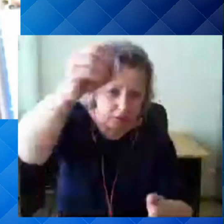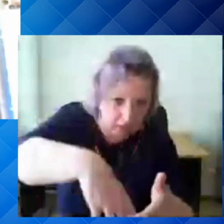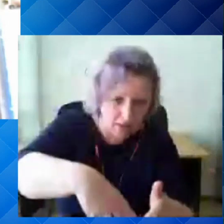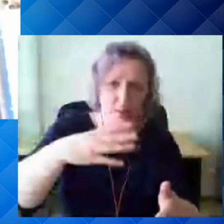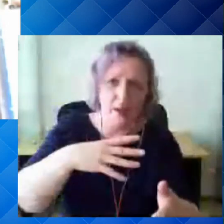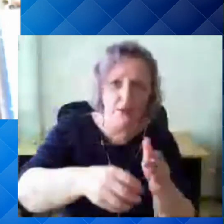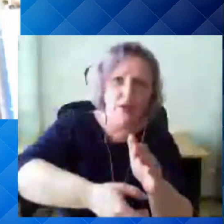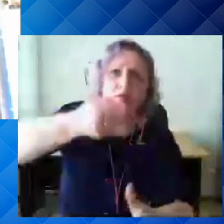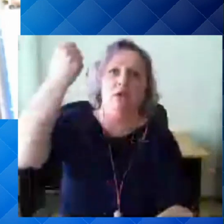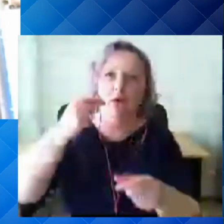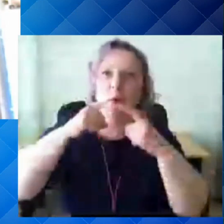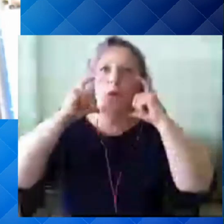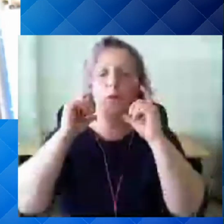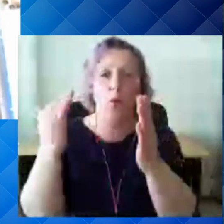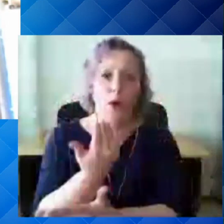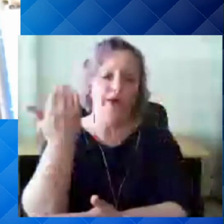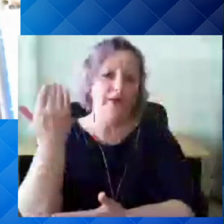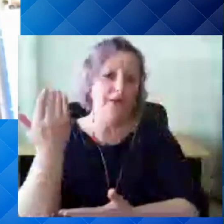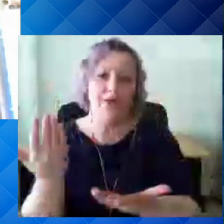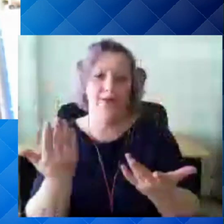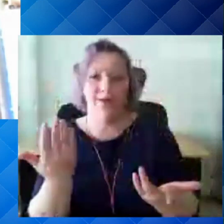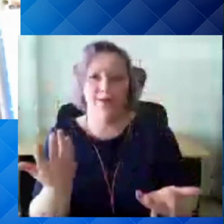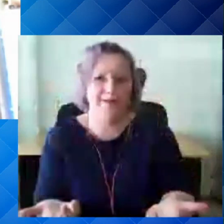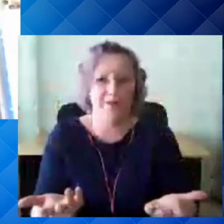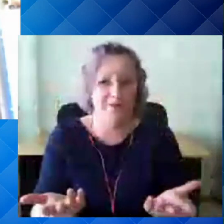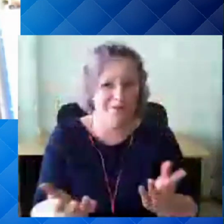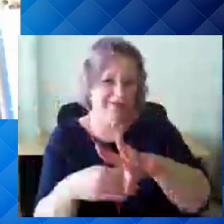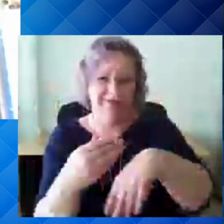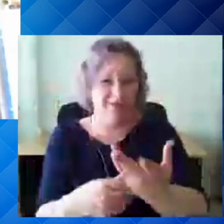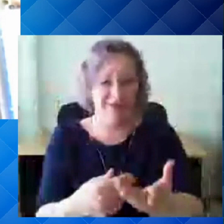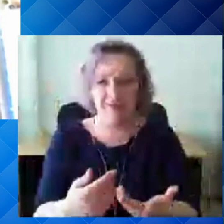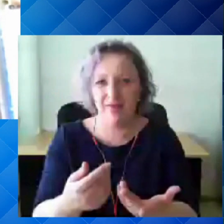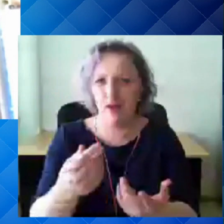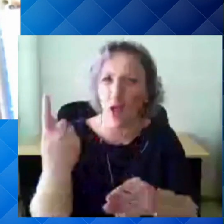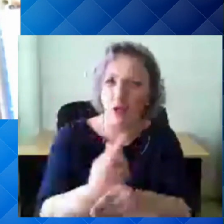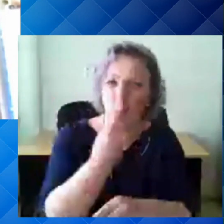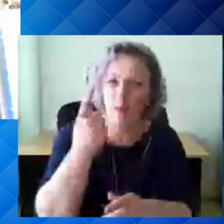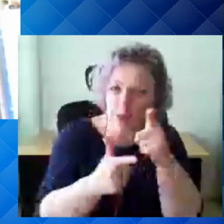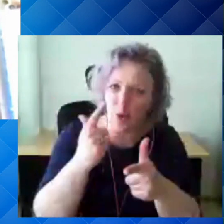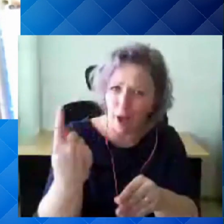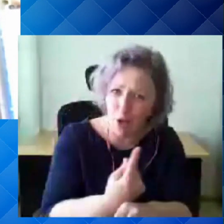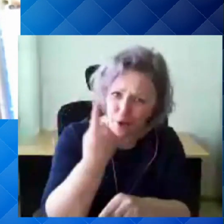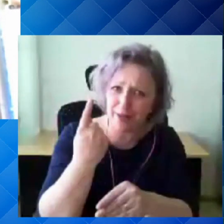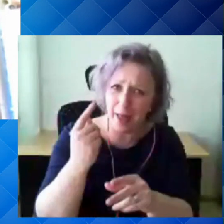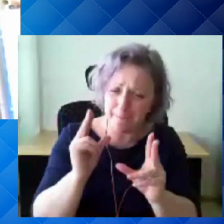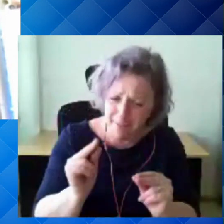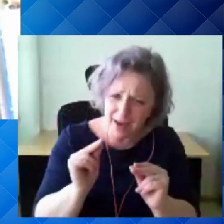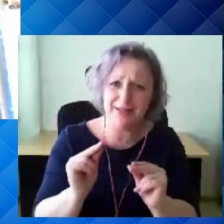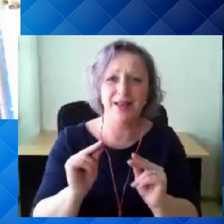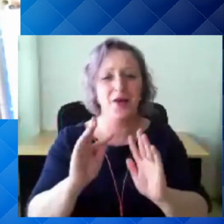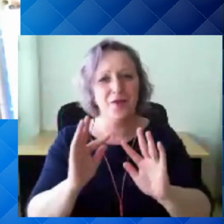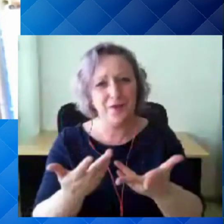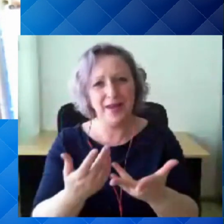ei selgeks, aga võib-olla see siis, et nii-öelda, kas see ühekordne on päris ühekordne või kui ma ta võtan mingi